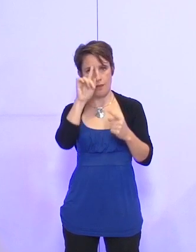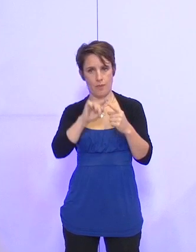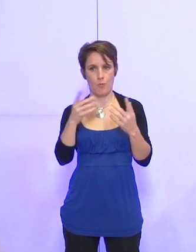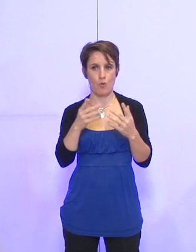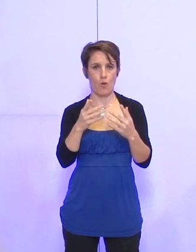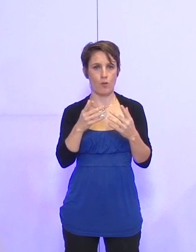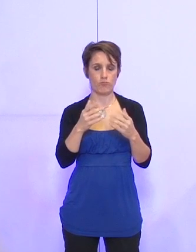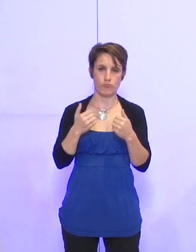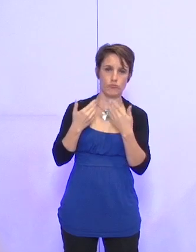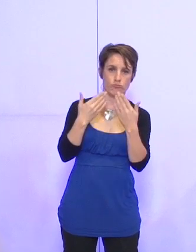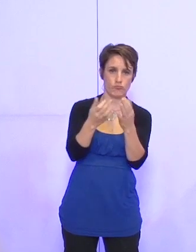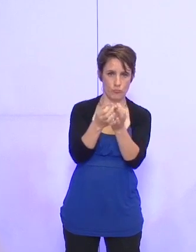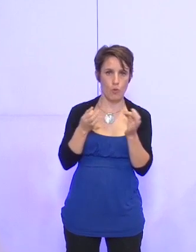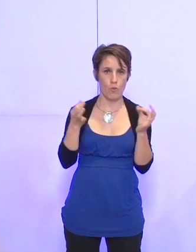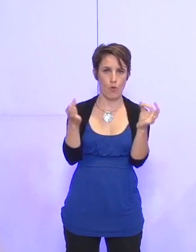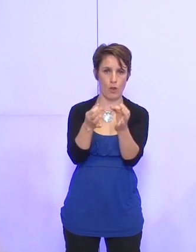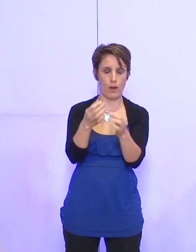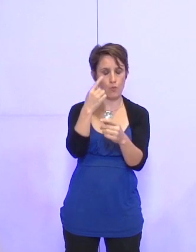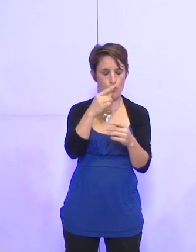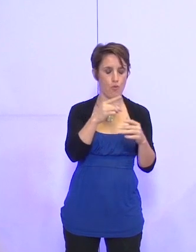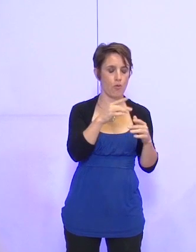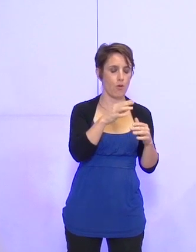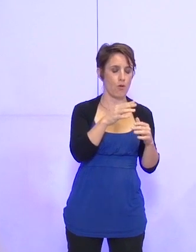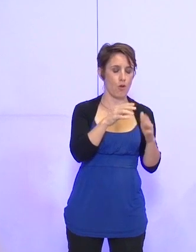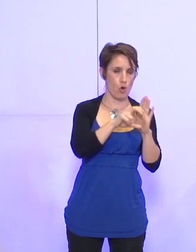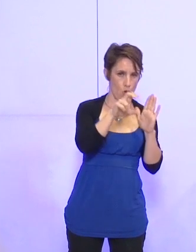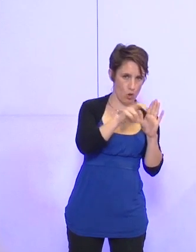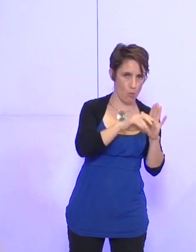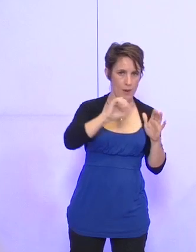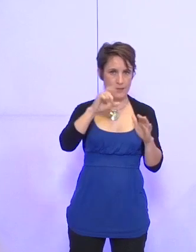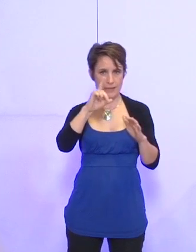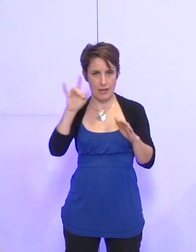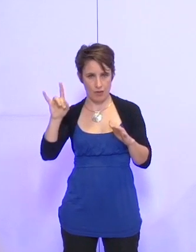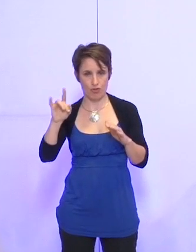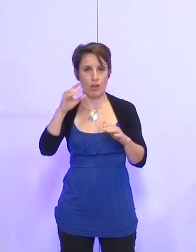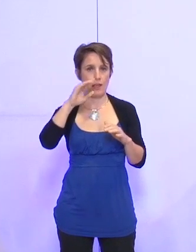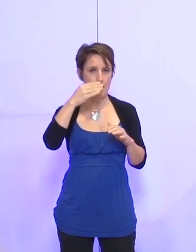disposition de locaux entre la ville de Grenoble, la SDH et la MC2.